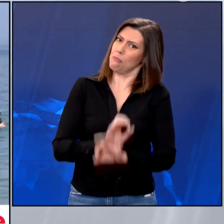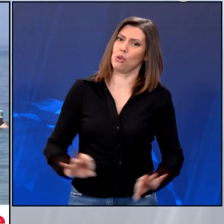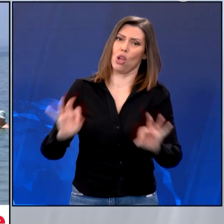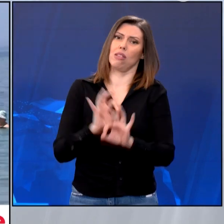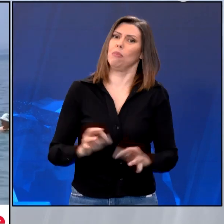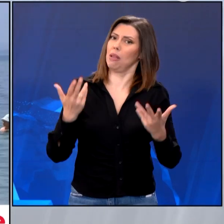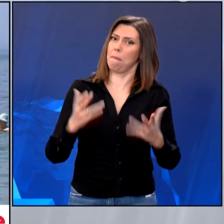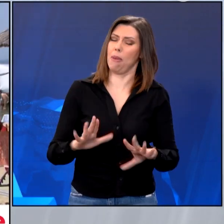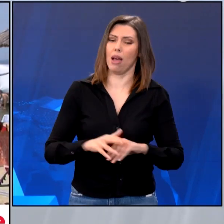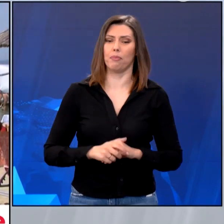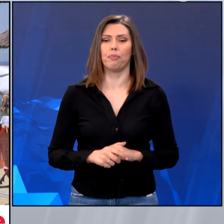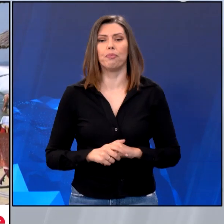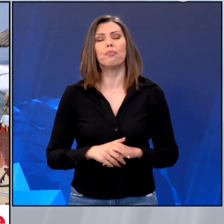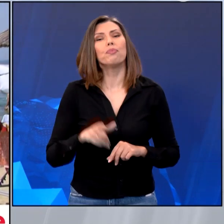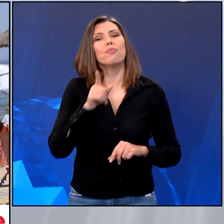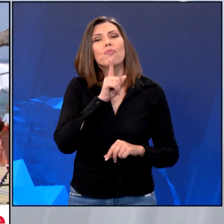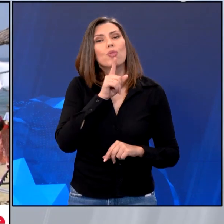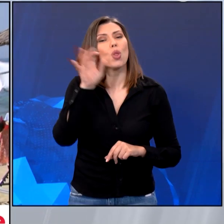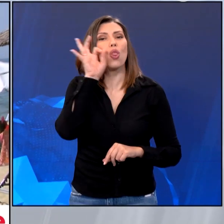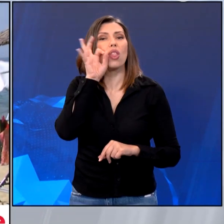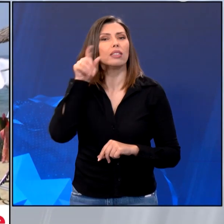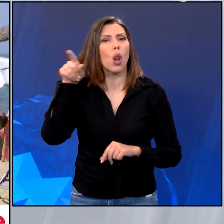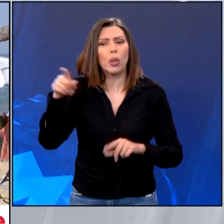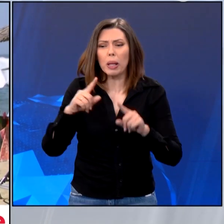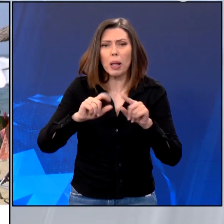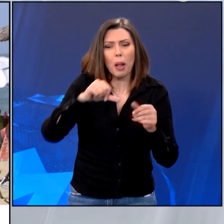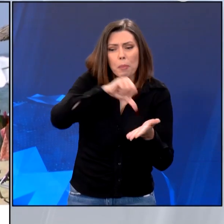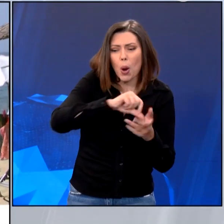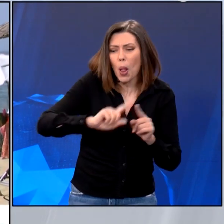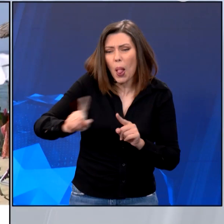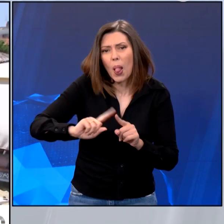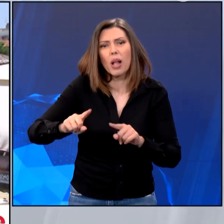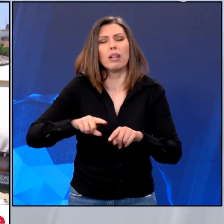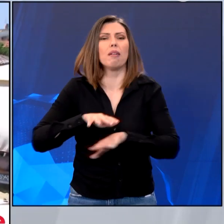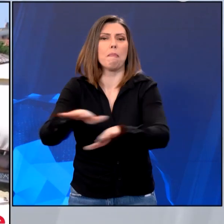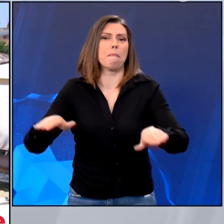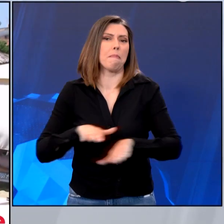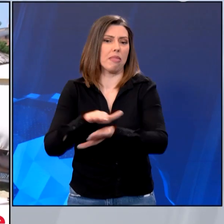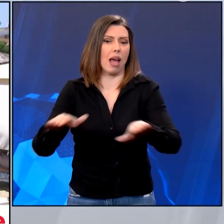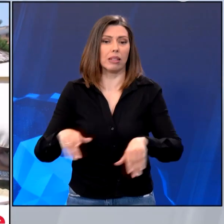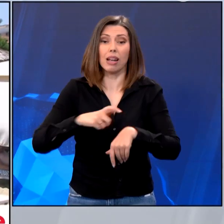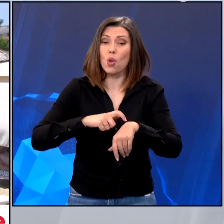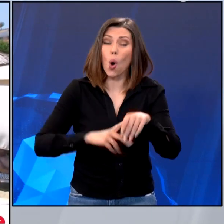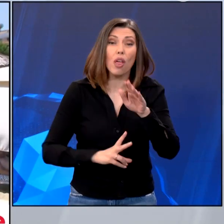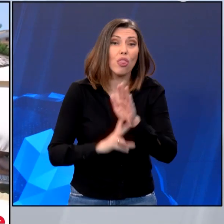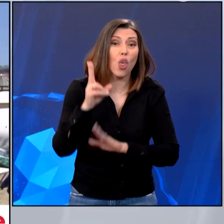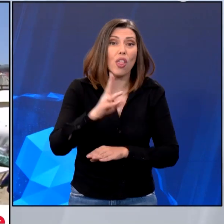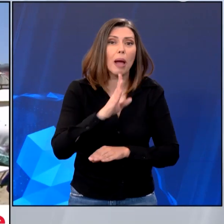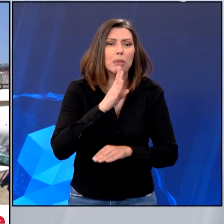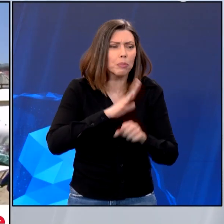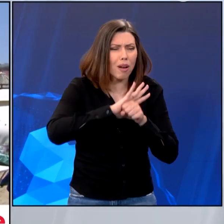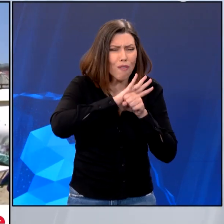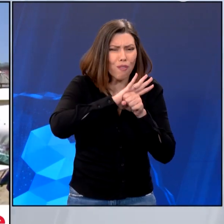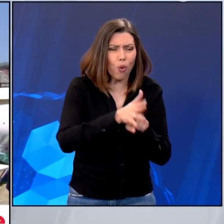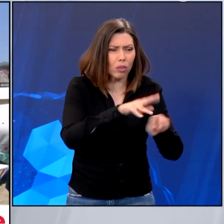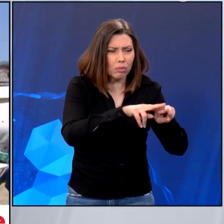Βουτιές δροσιάς απόλαυσαν και οι Θεσσαλονικοί σε ποντινές παραλίες στην πόλη. Είναι το 12 το μεσημέρι και δεν υπάρχει ούτε δείγμα άδειας ξαπλώστρας.